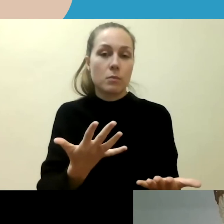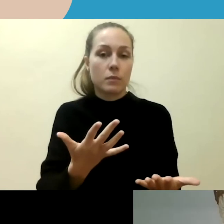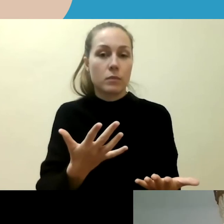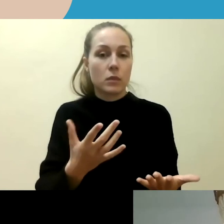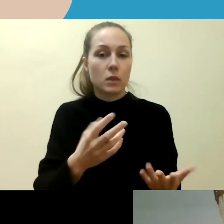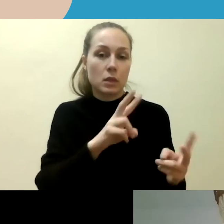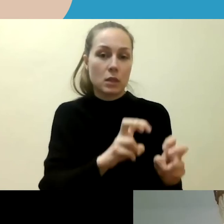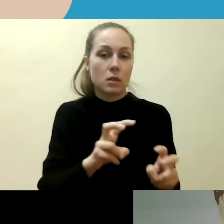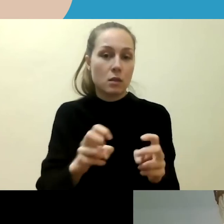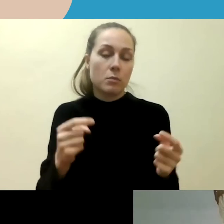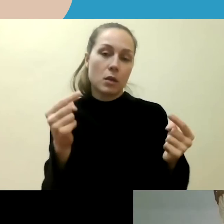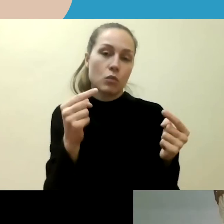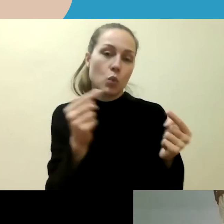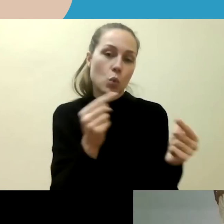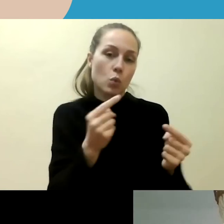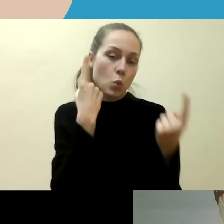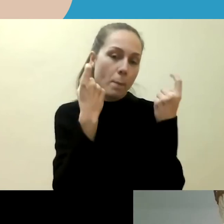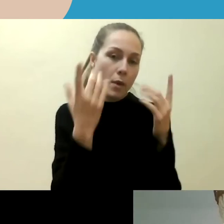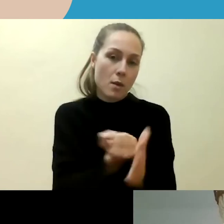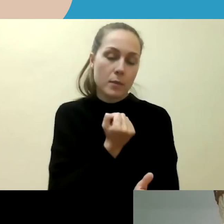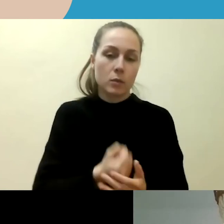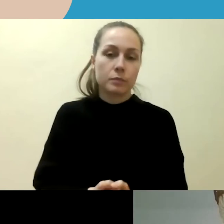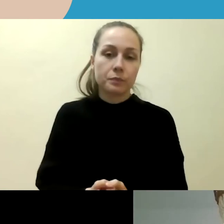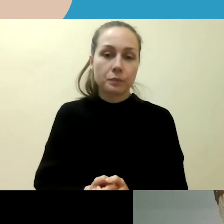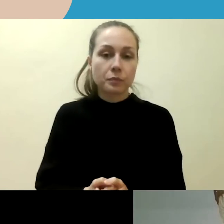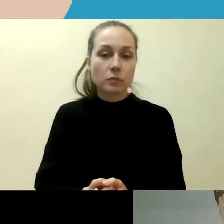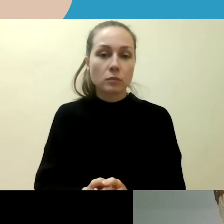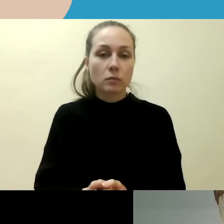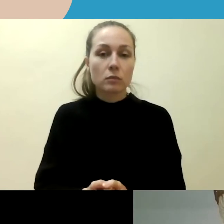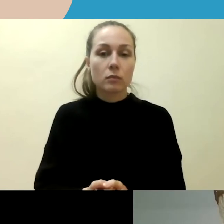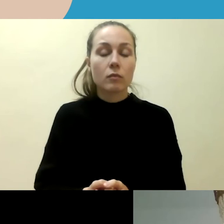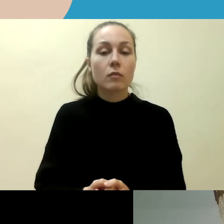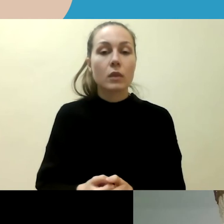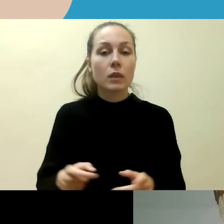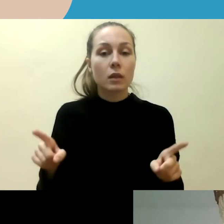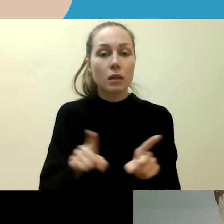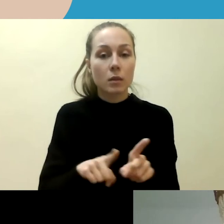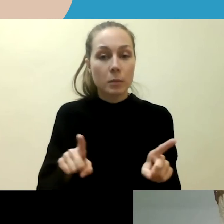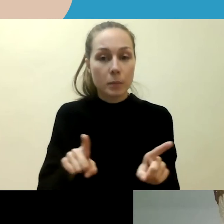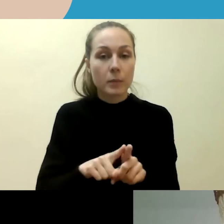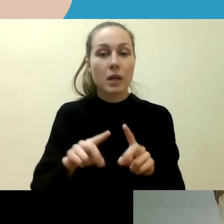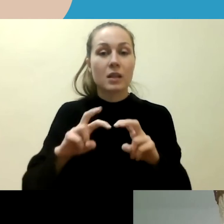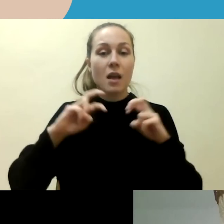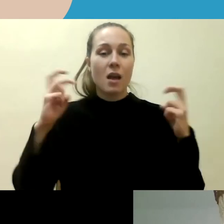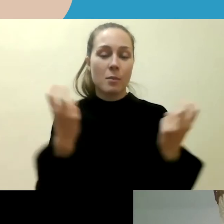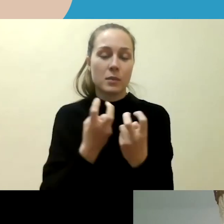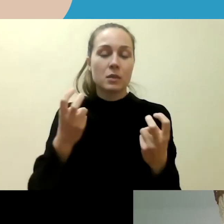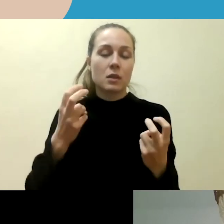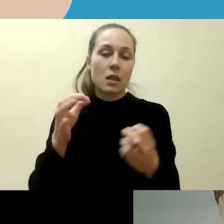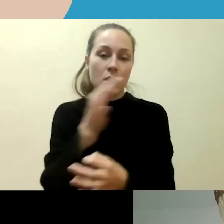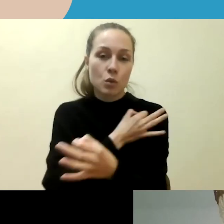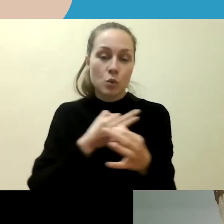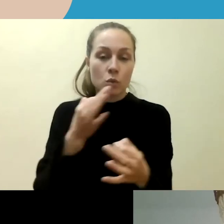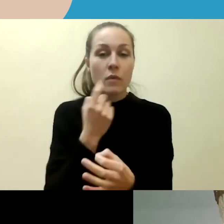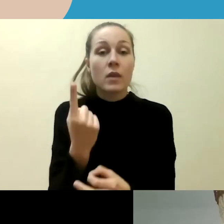tai yra labiau susijusius su būtent per kartą su tom atskito stalo diskusijom. Tai viena pavyzdį,